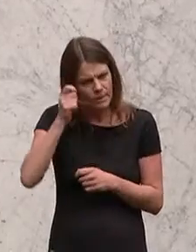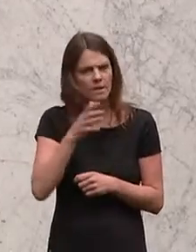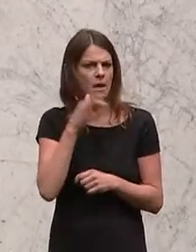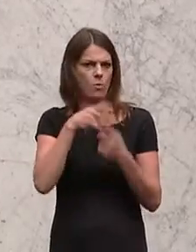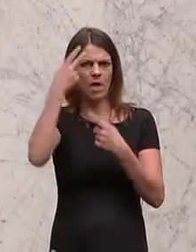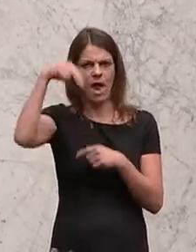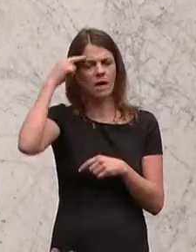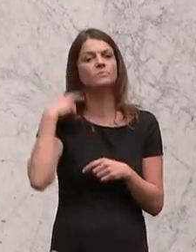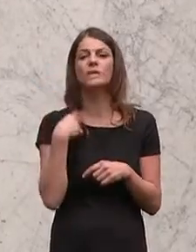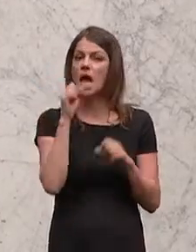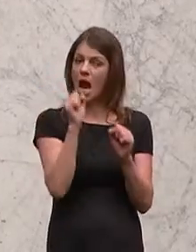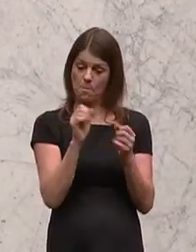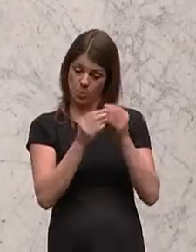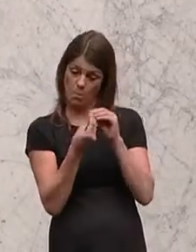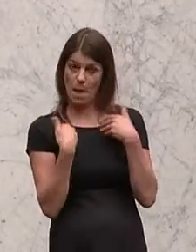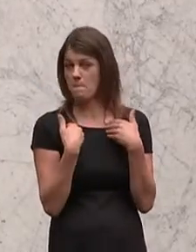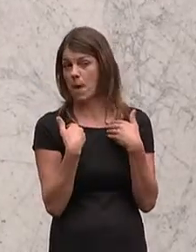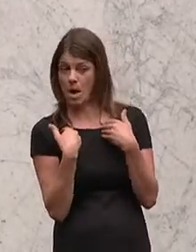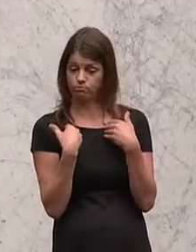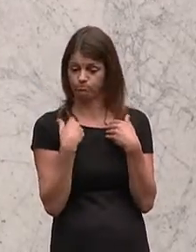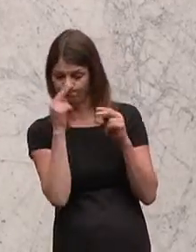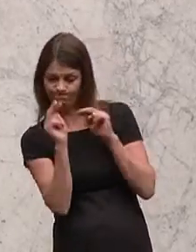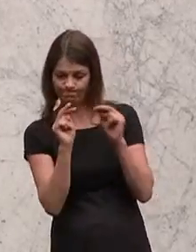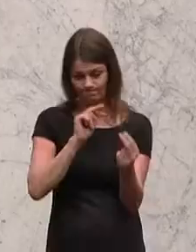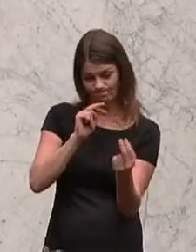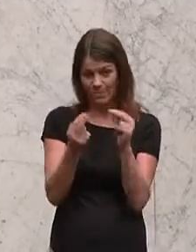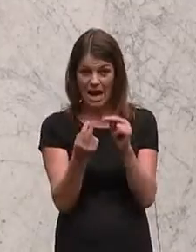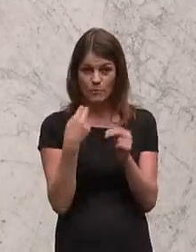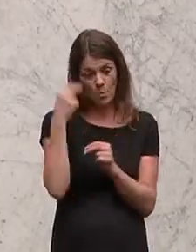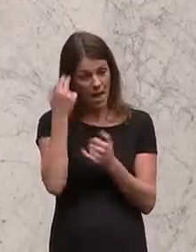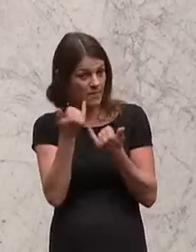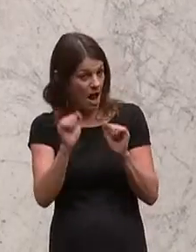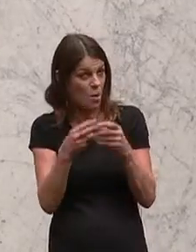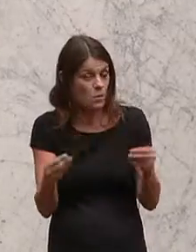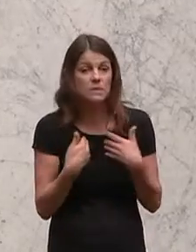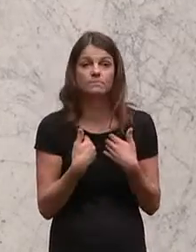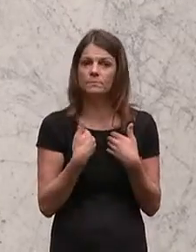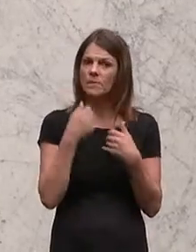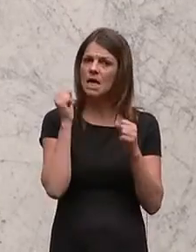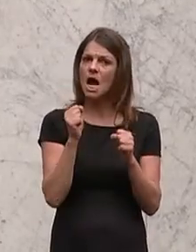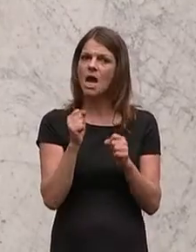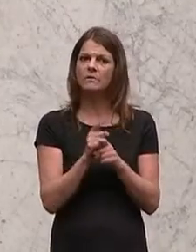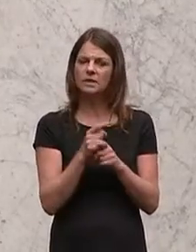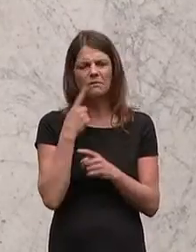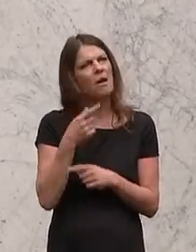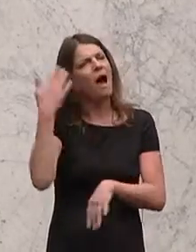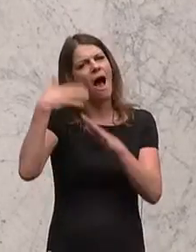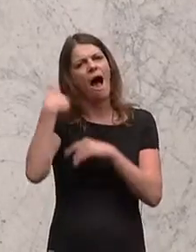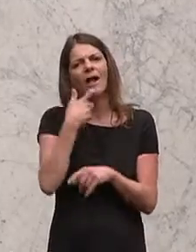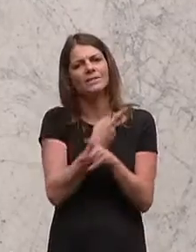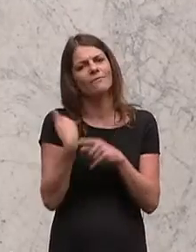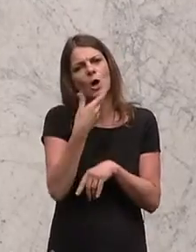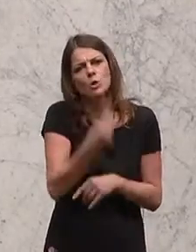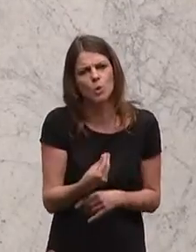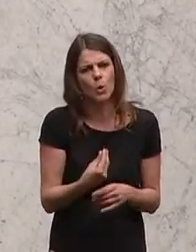man kann Probleme unterschiedlich sich anschauen und bewältigen. Man kann sich nach dem guten Alten sehnen, man kann